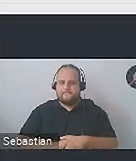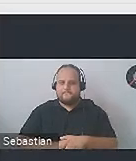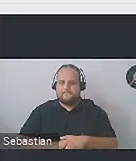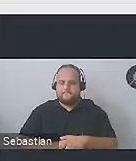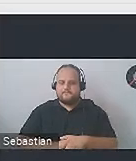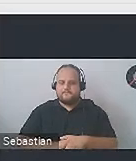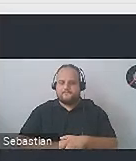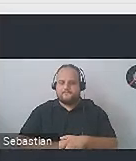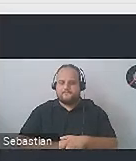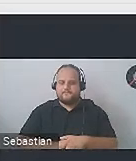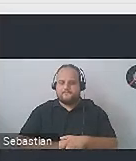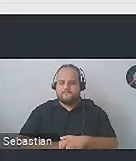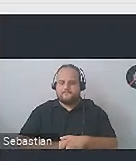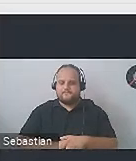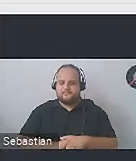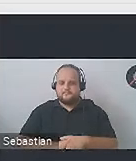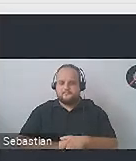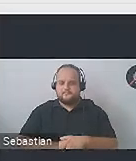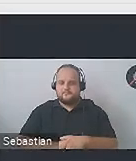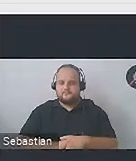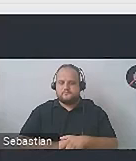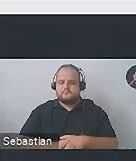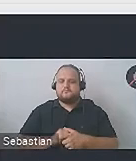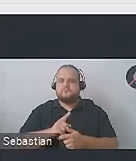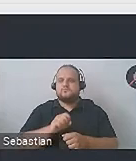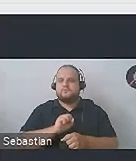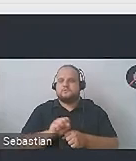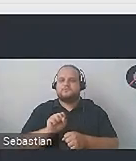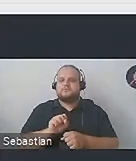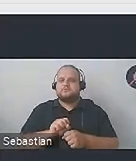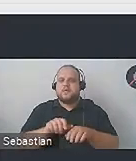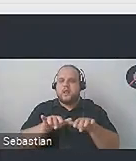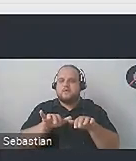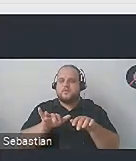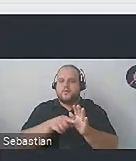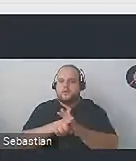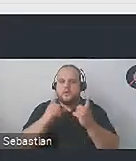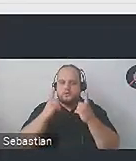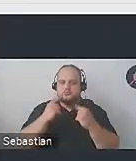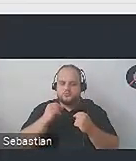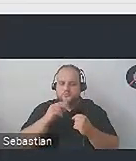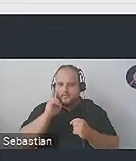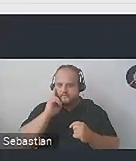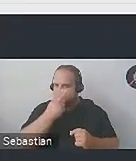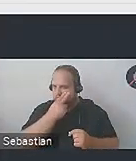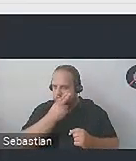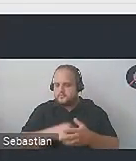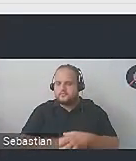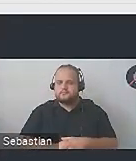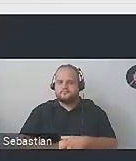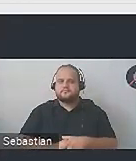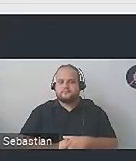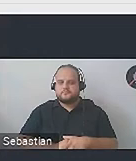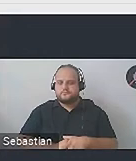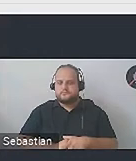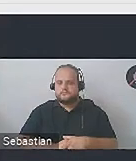O, widzę, że kilka osób się zna. Bardzo dobrze. To jest klawiatura dla osoby niewidomej. Dokładnie. Notatnik